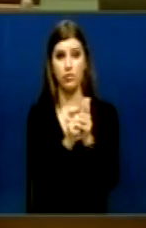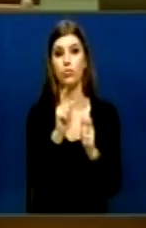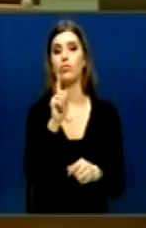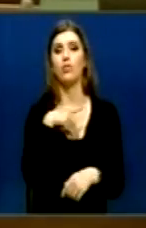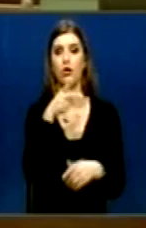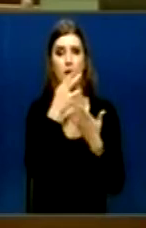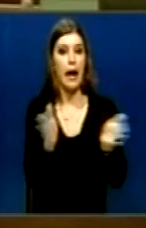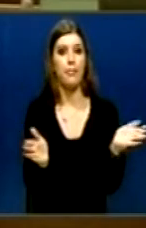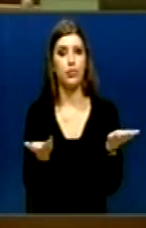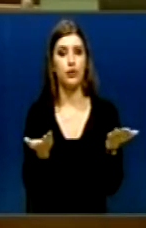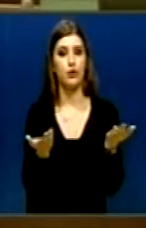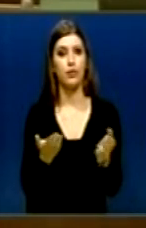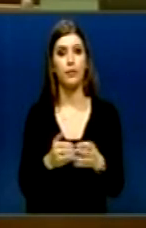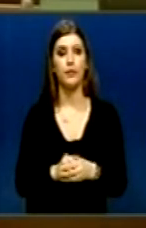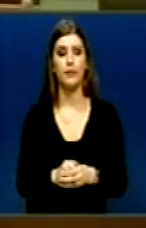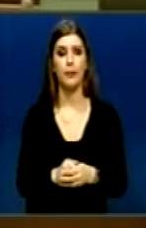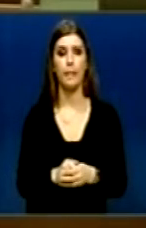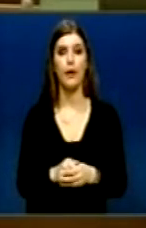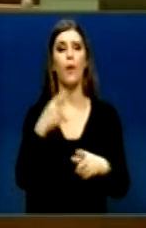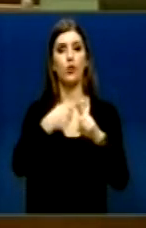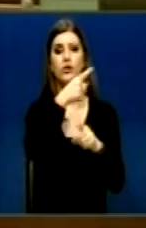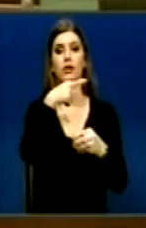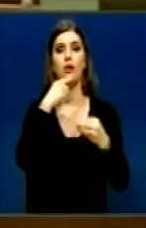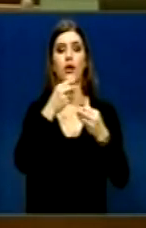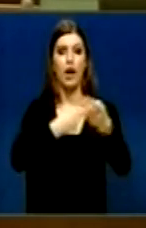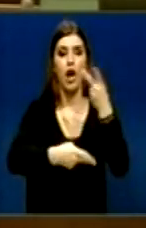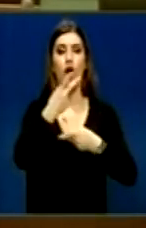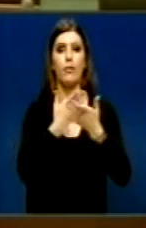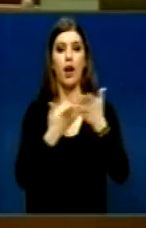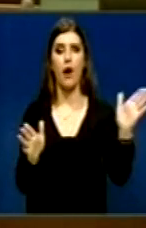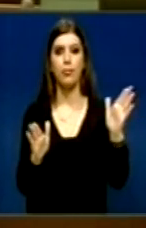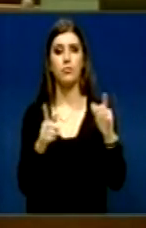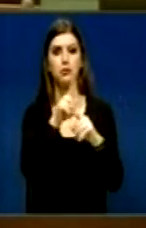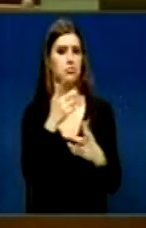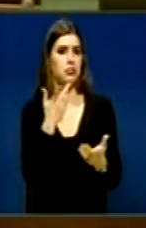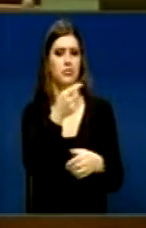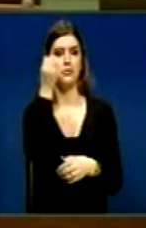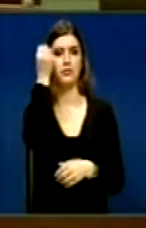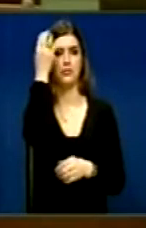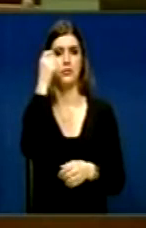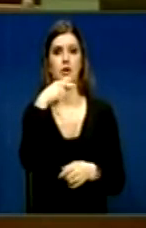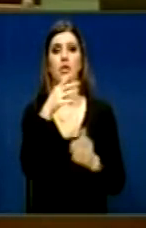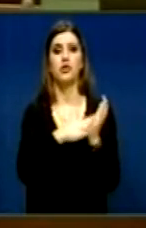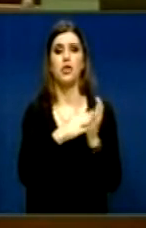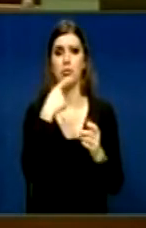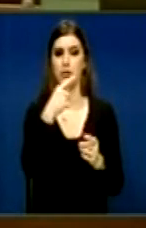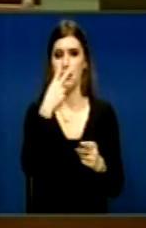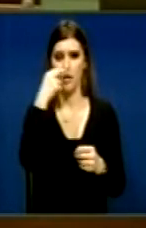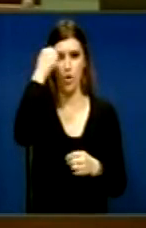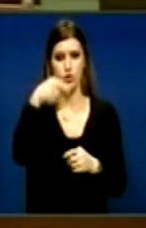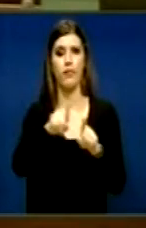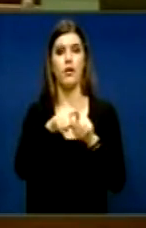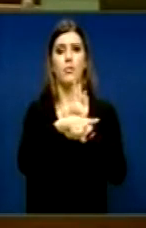Pas taj, u përmendë dhe për marveshët Levizia e Lirë e Marveshët, menoj që kjo së dokument Për të jetë, përshdo vetë Kosovës I rritet deficitit rektar